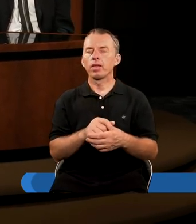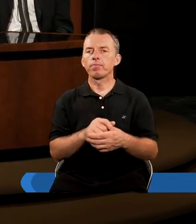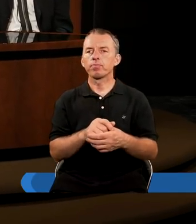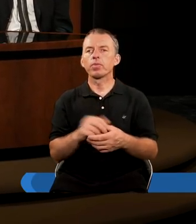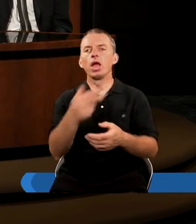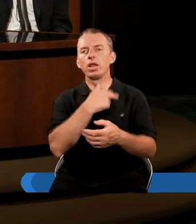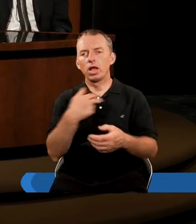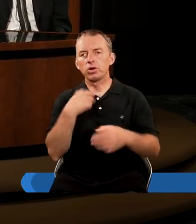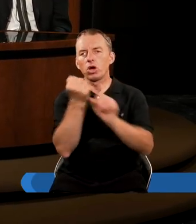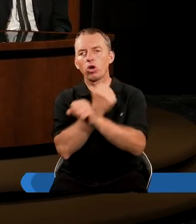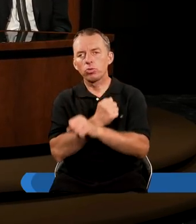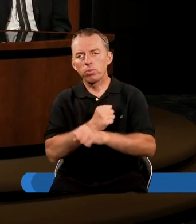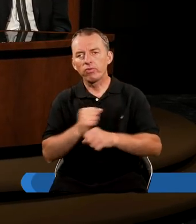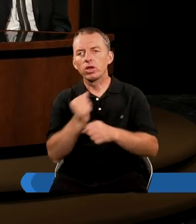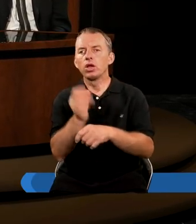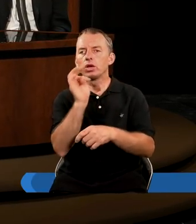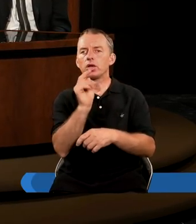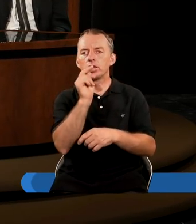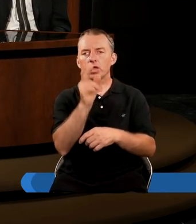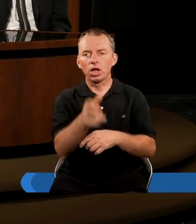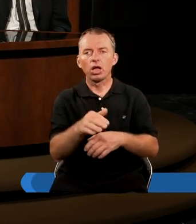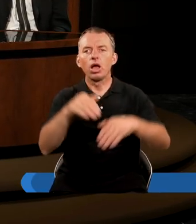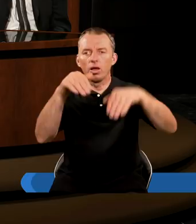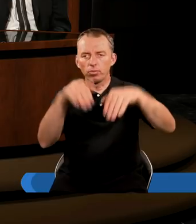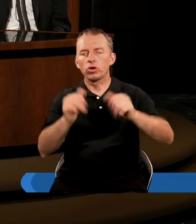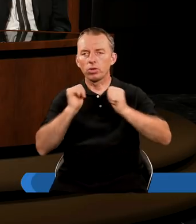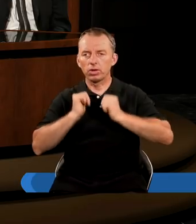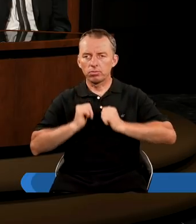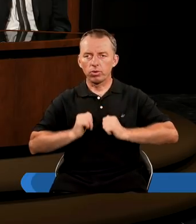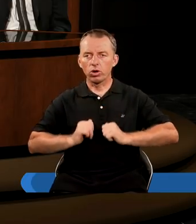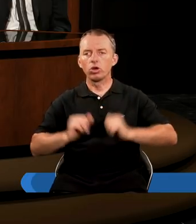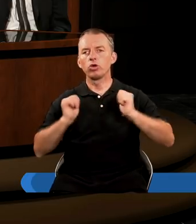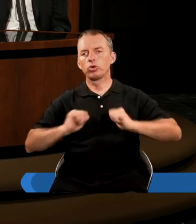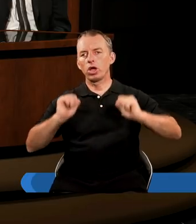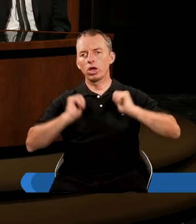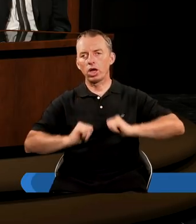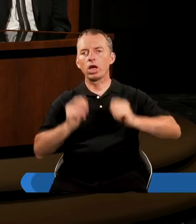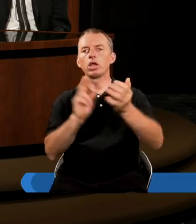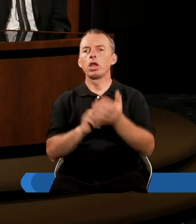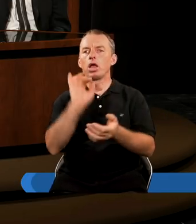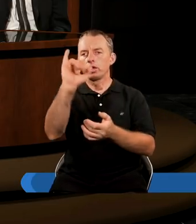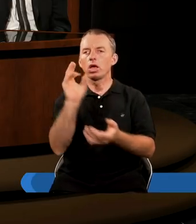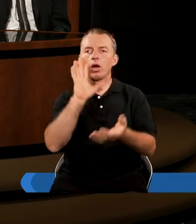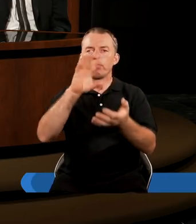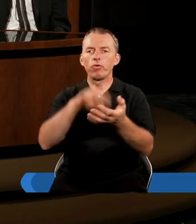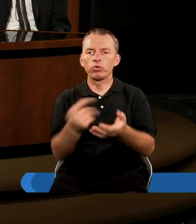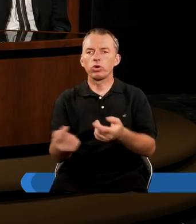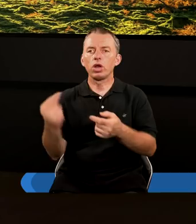do naszego Zbawiciela. Jeśli tak, możemy ze spokojem czekać na Jego powtórne przyjście.